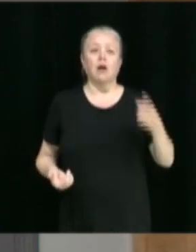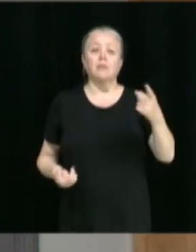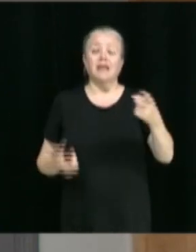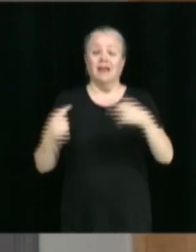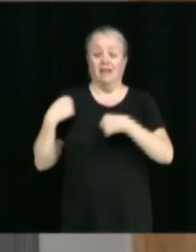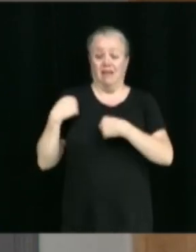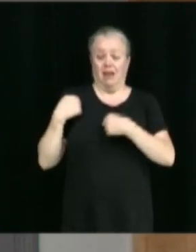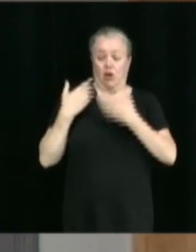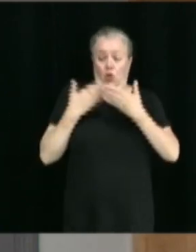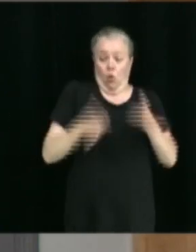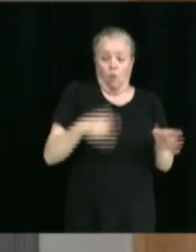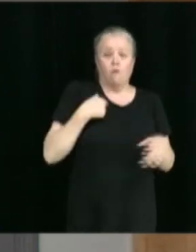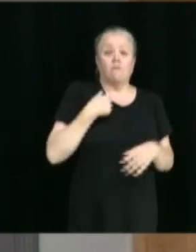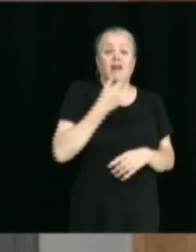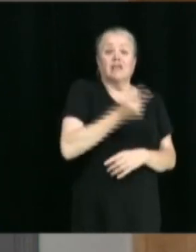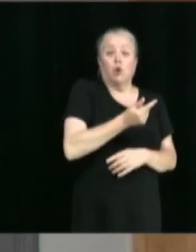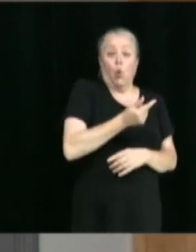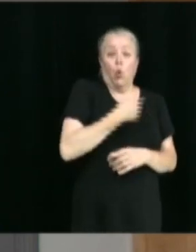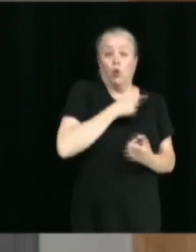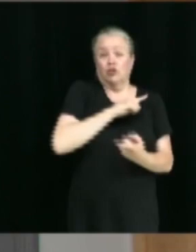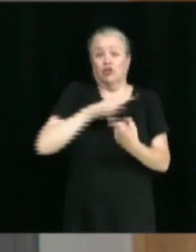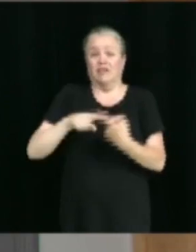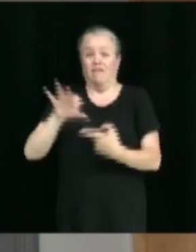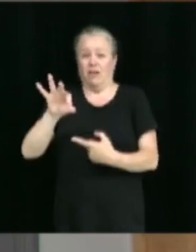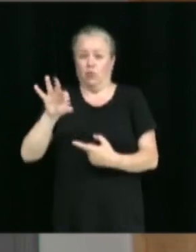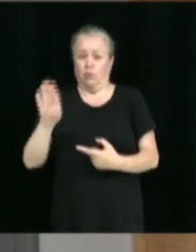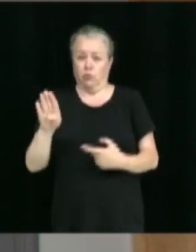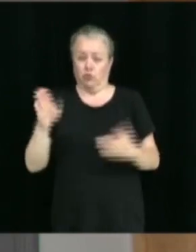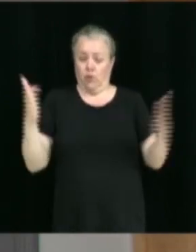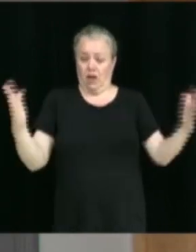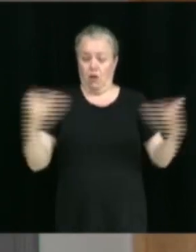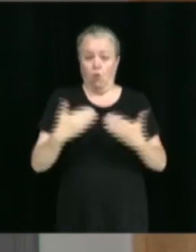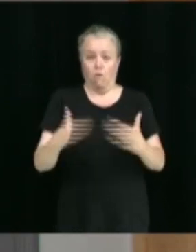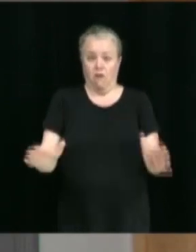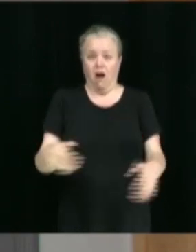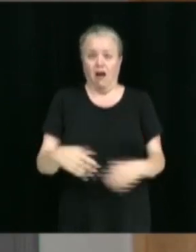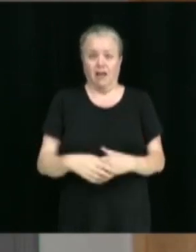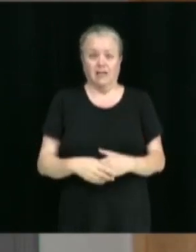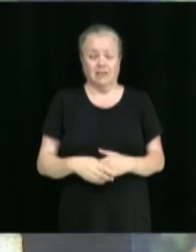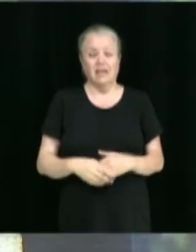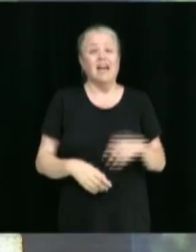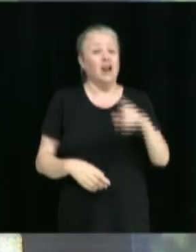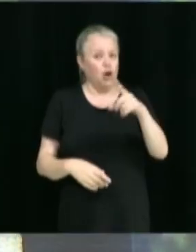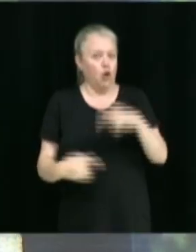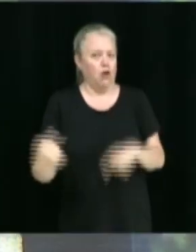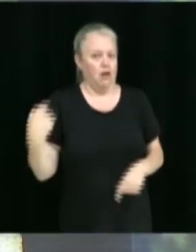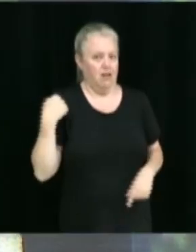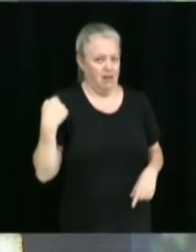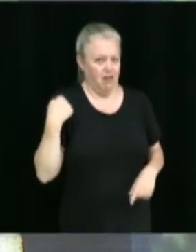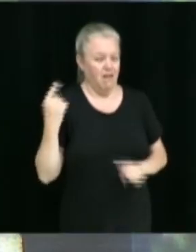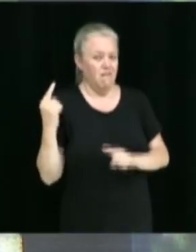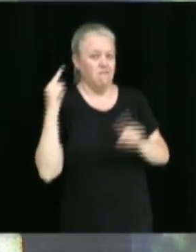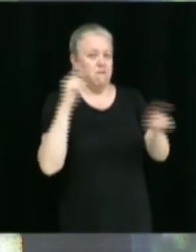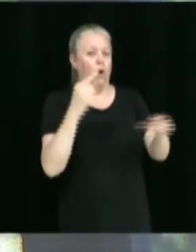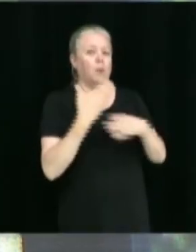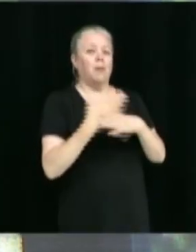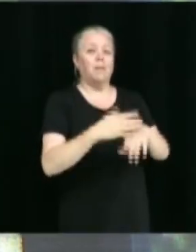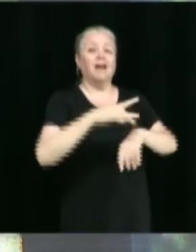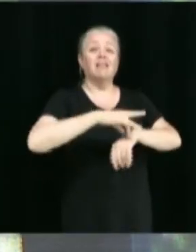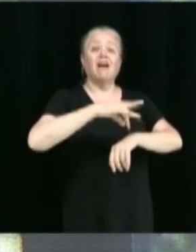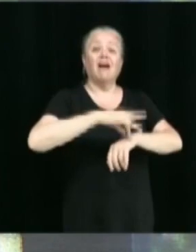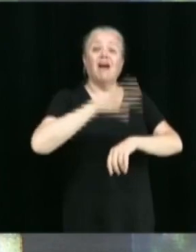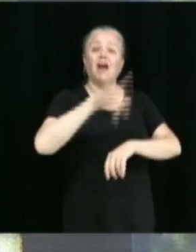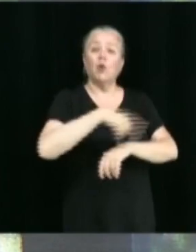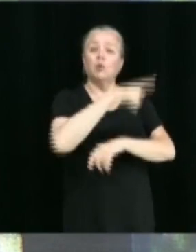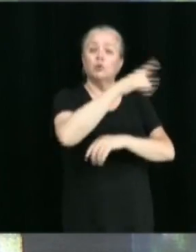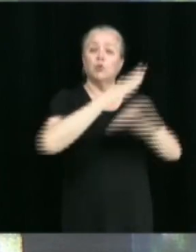'à François-Bourgeois, bien là,'est des… Bien là, c'est ça. Récemment, ce qui est arrivé, c'est qu'ils sont allés préparer un terrain parce